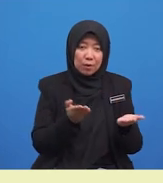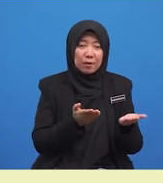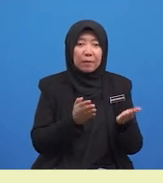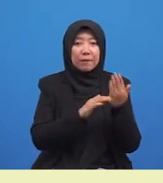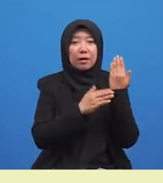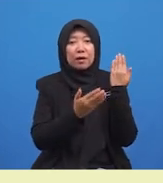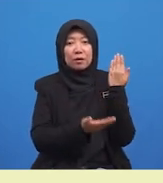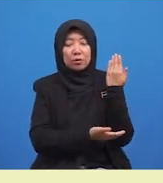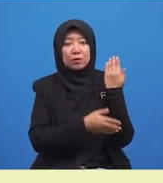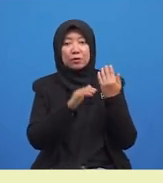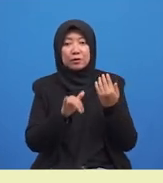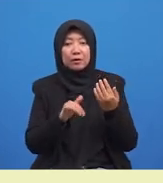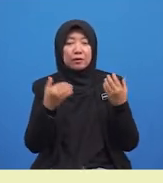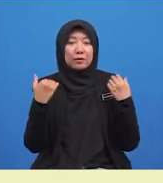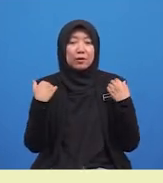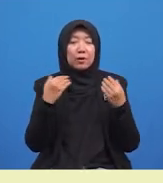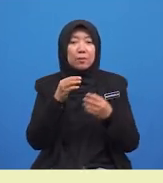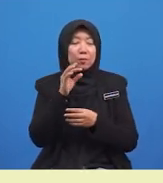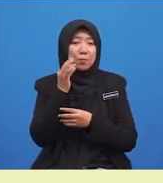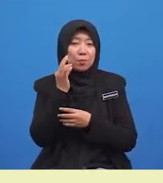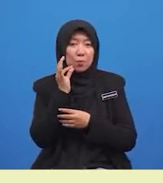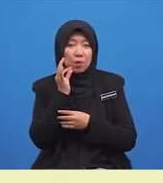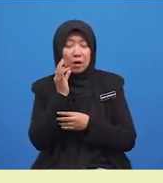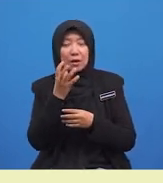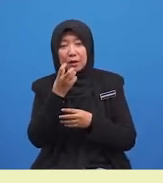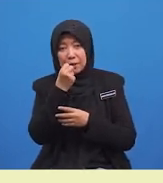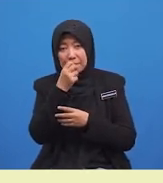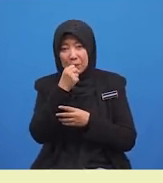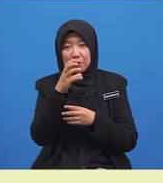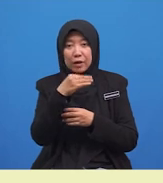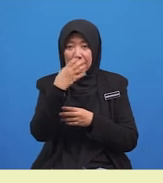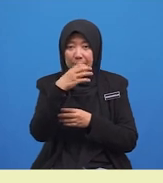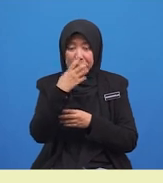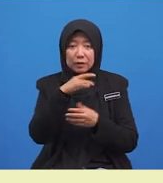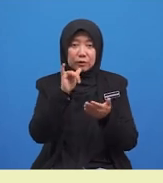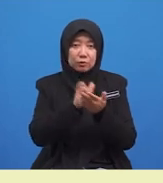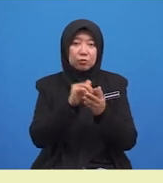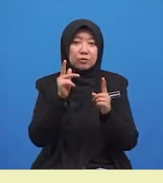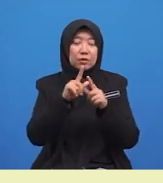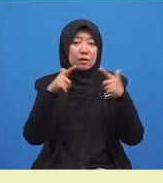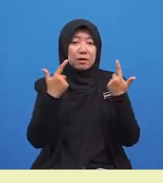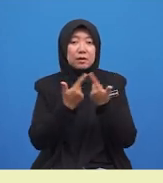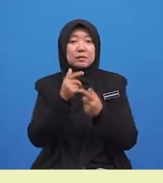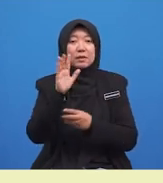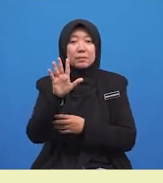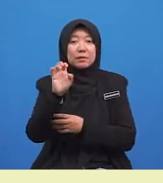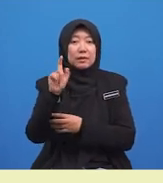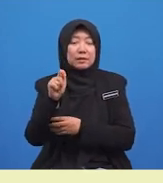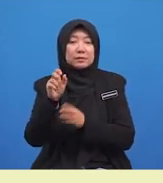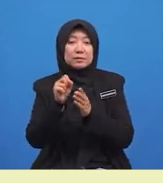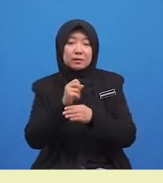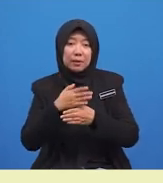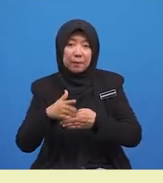berisi buah limau dan apel, Itu ke dalam kelas 5 Ilit selepas